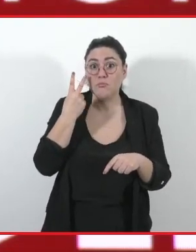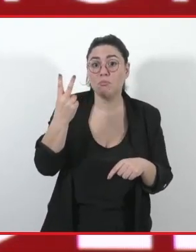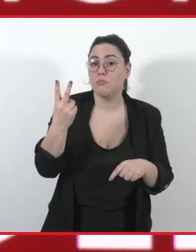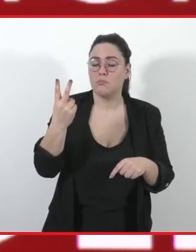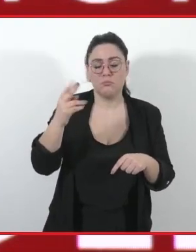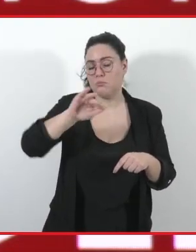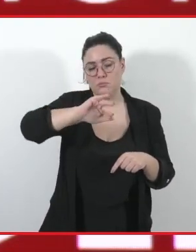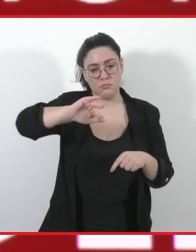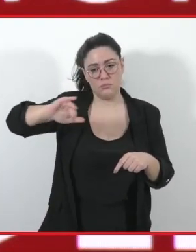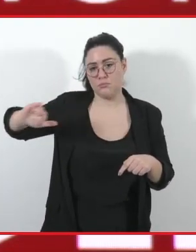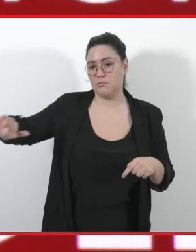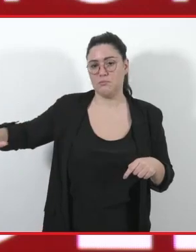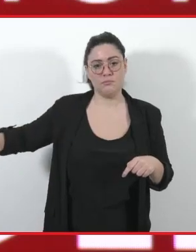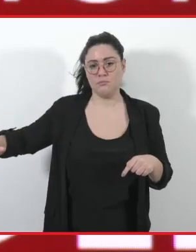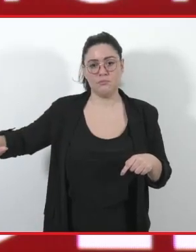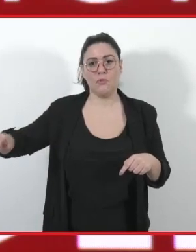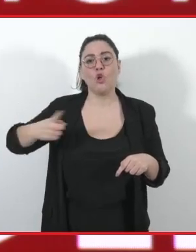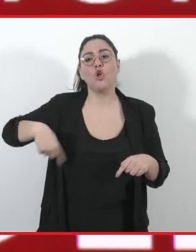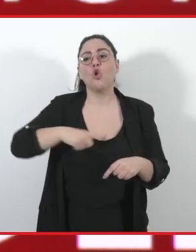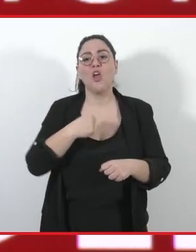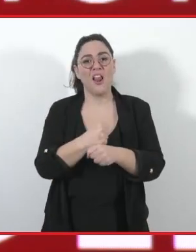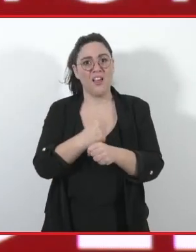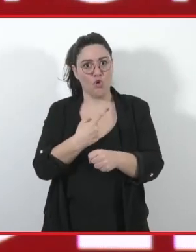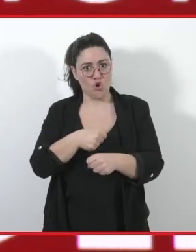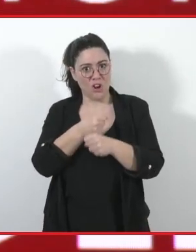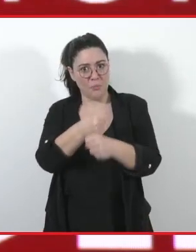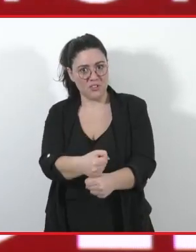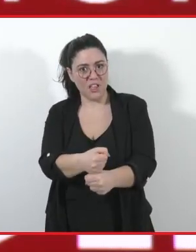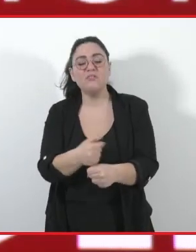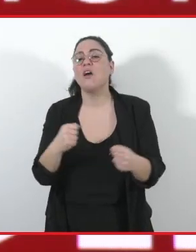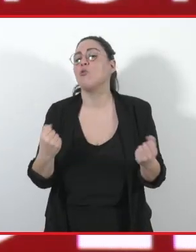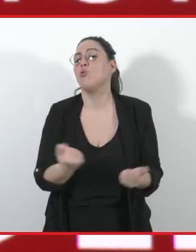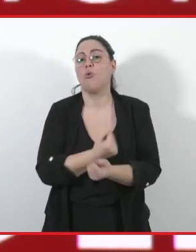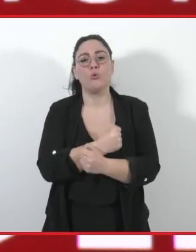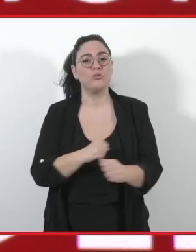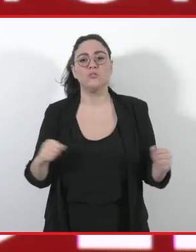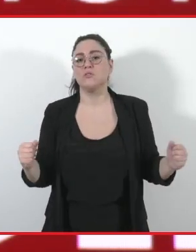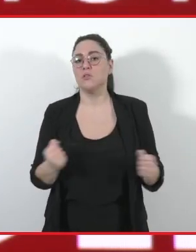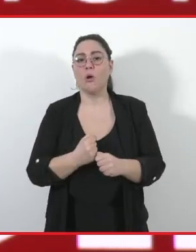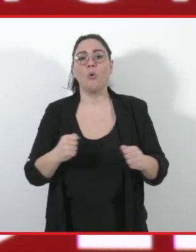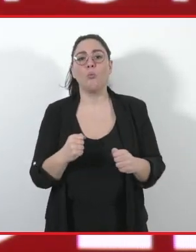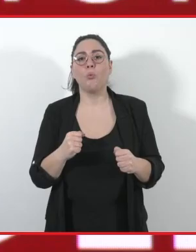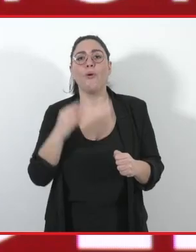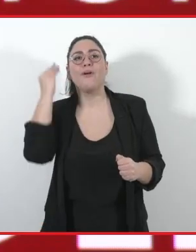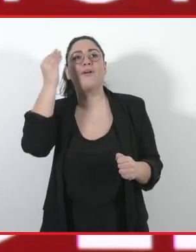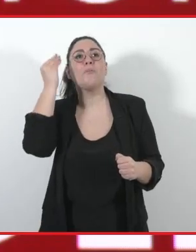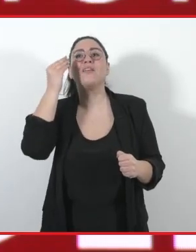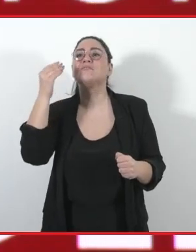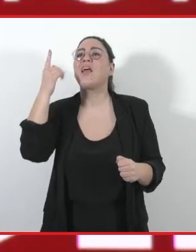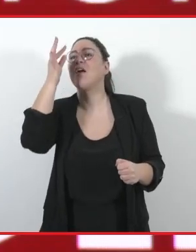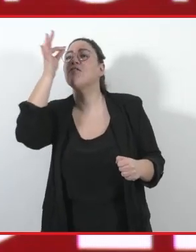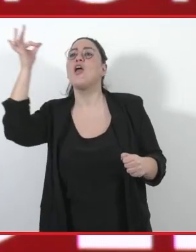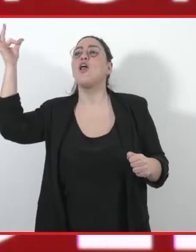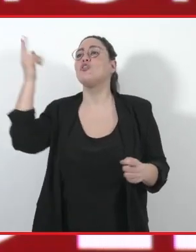parte. Noi che il lavoro lo rappresentiamo e lo tuteliamo non possiamo ubriacarci di una nuova ideologia